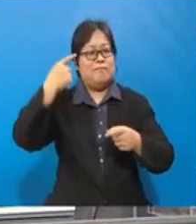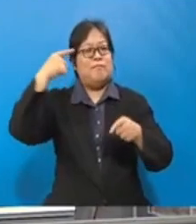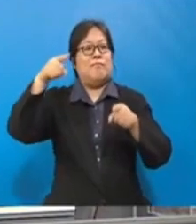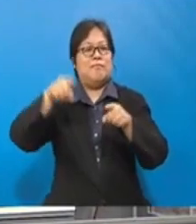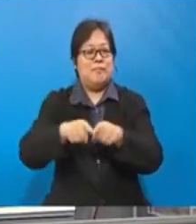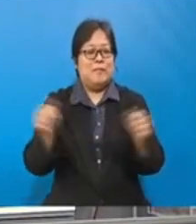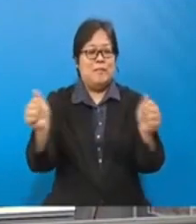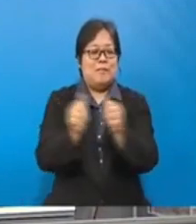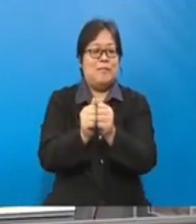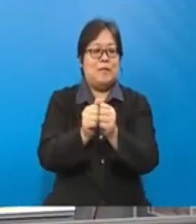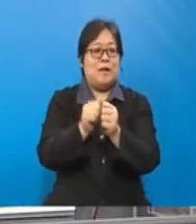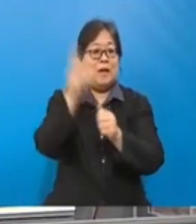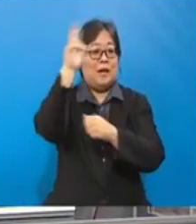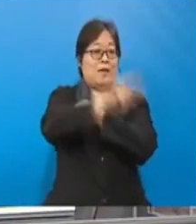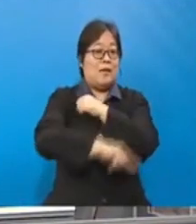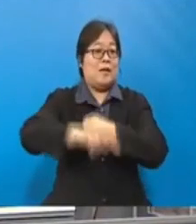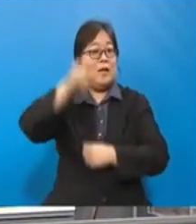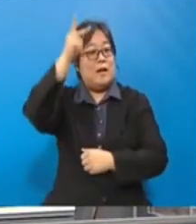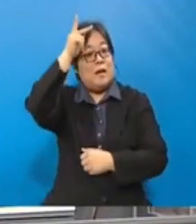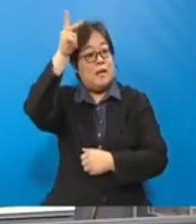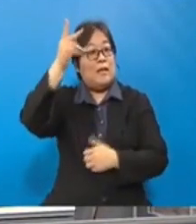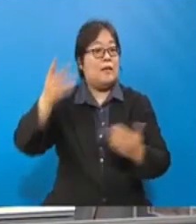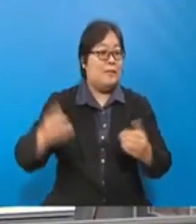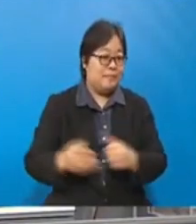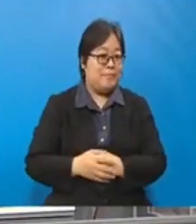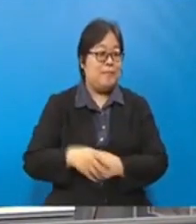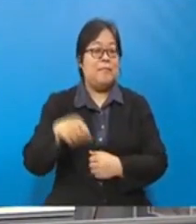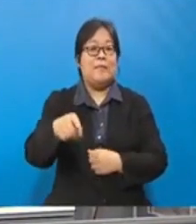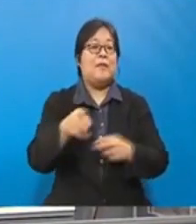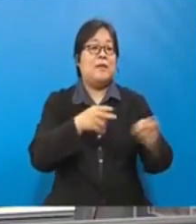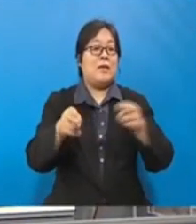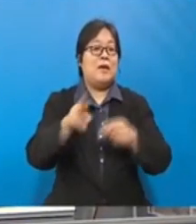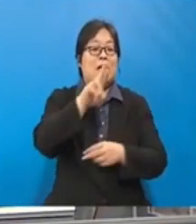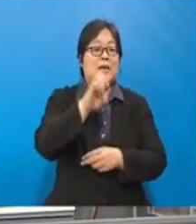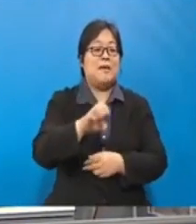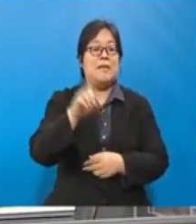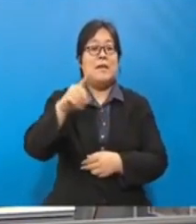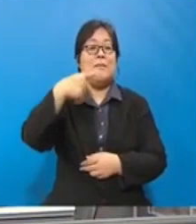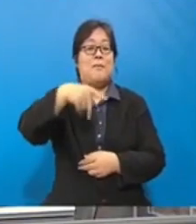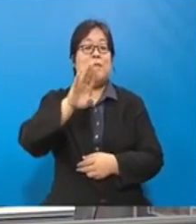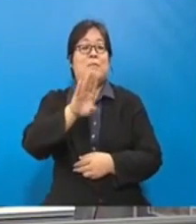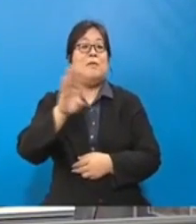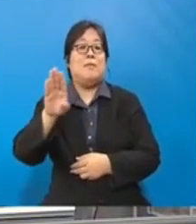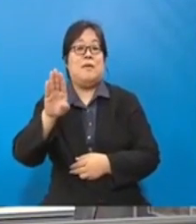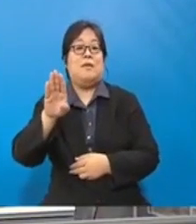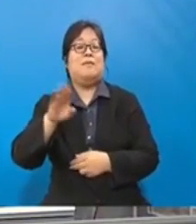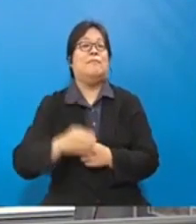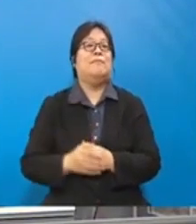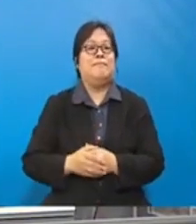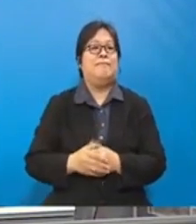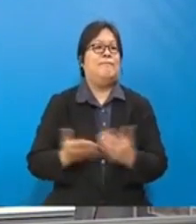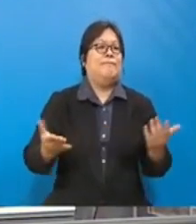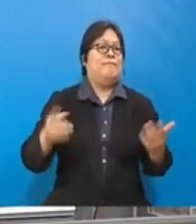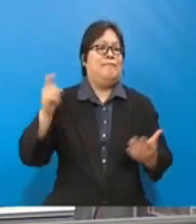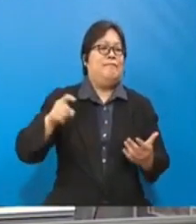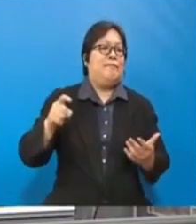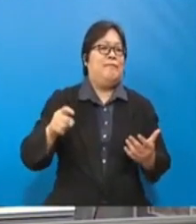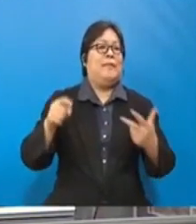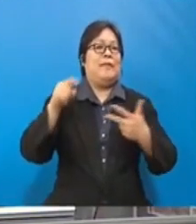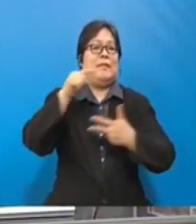Kerajaan Negeri Kelantan bawah inisiatif REDDPBB bagi memastikan